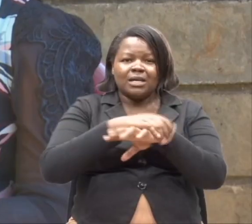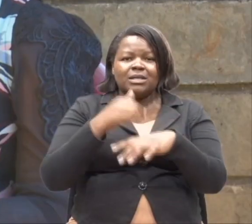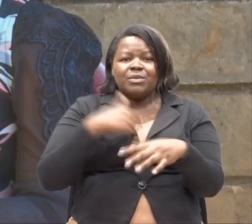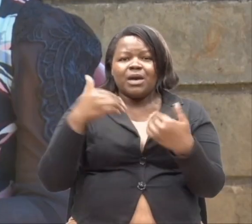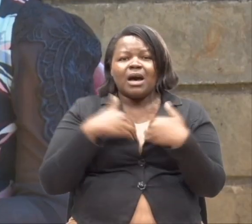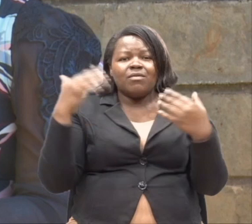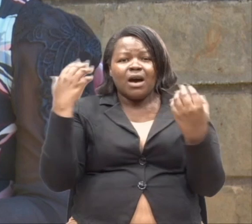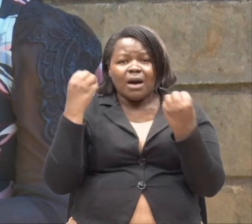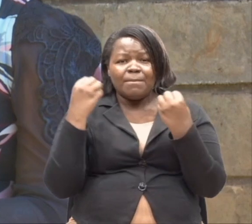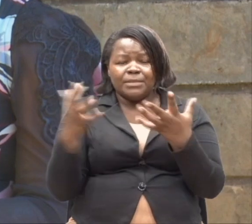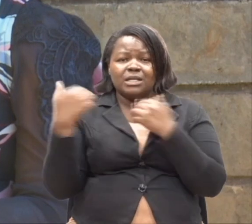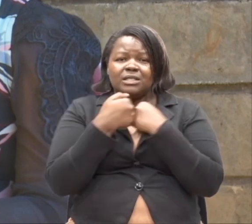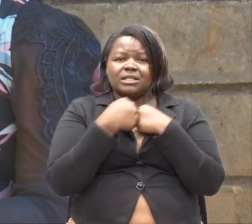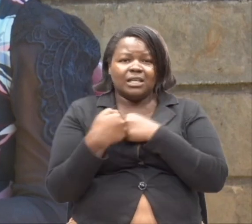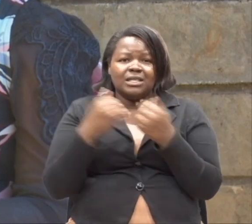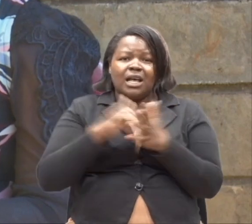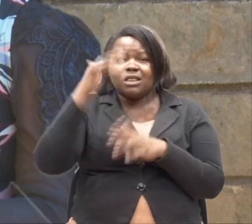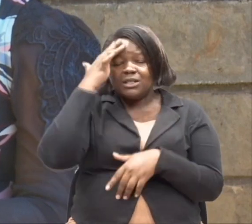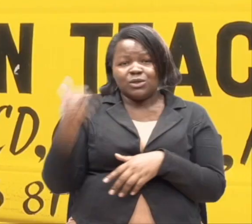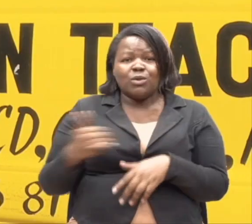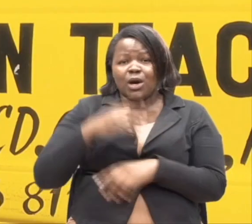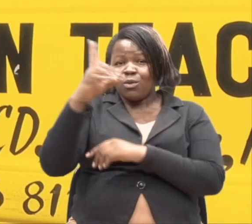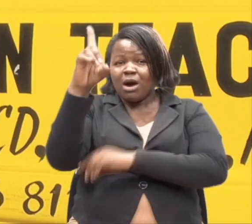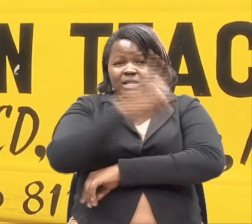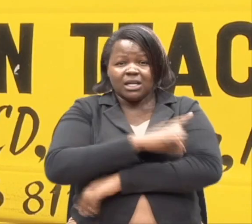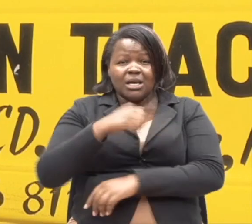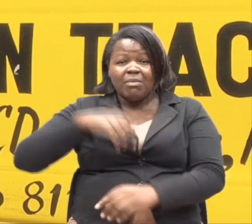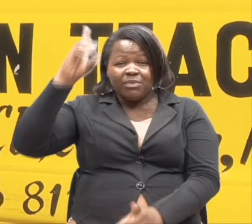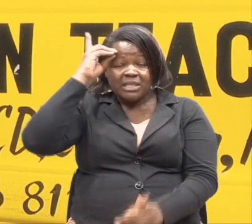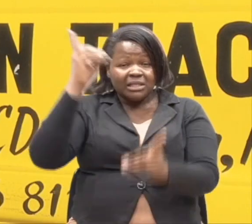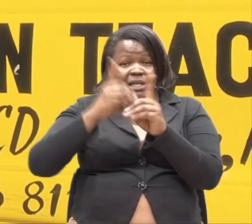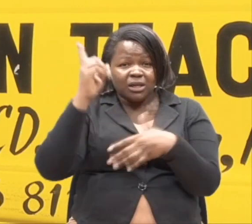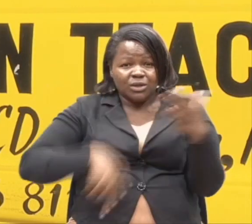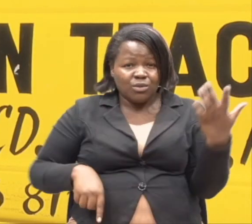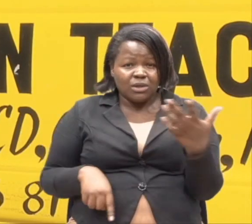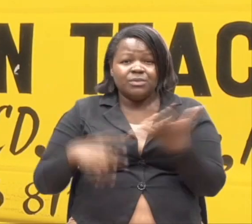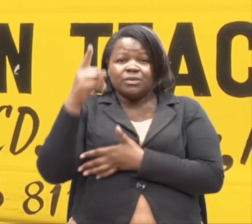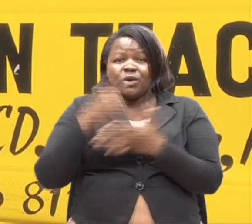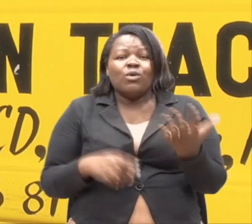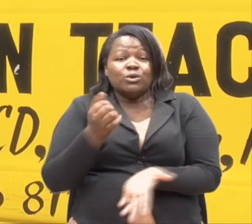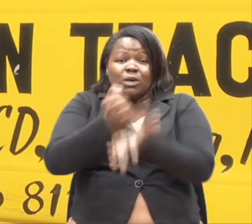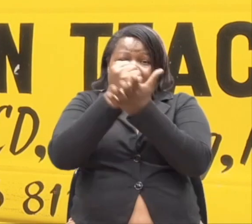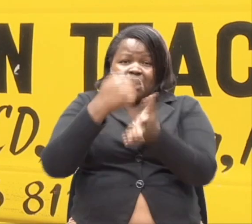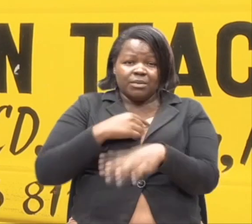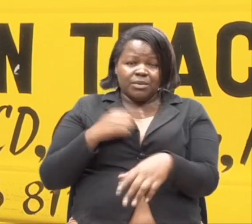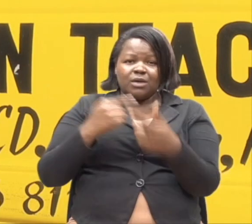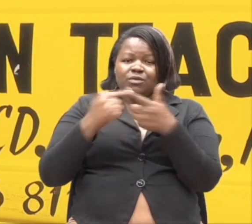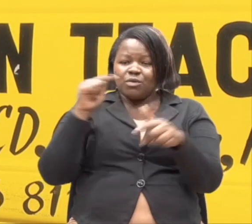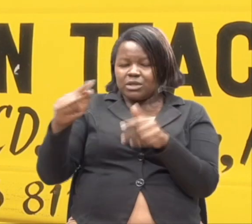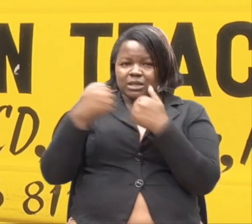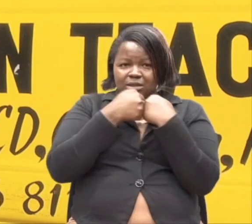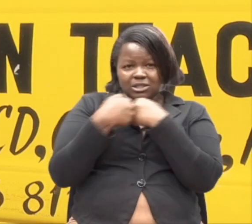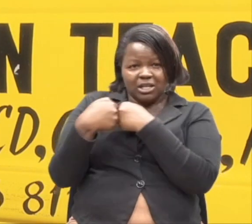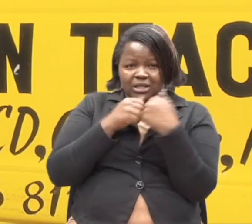nilikuwa na changa moto nyingi. Na nilipoza siku moja nikamua. Jambu litakalo nisaidia kutoka kwa